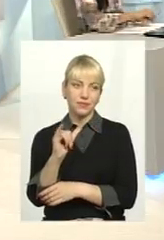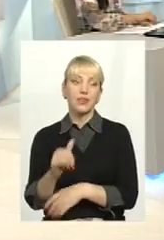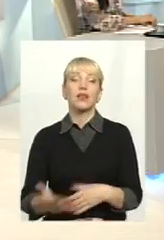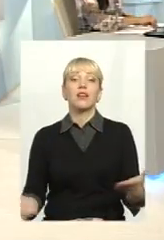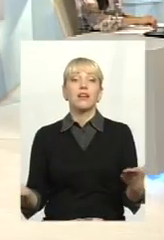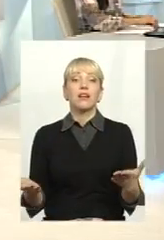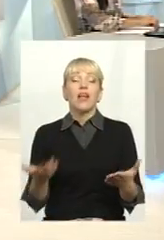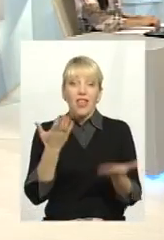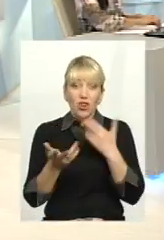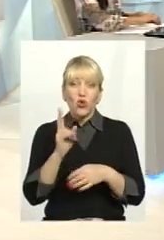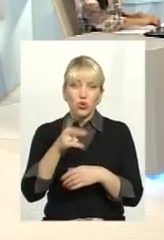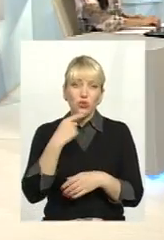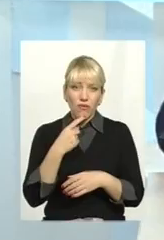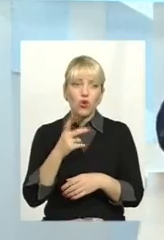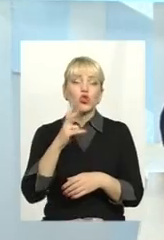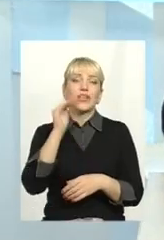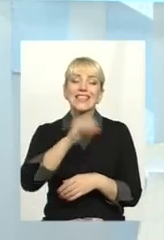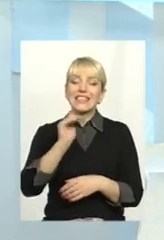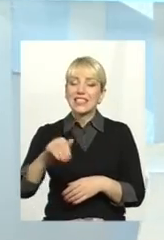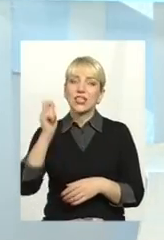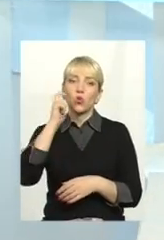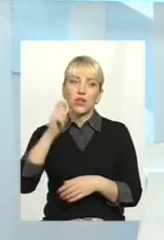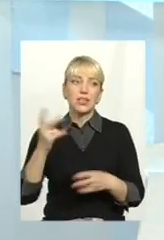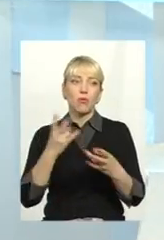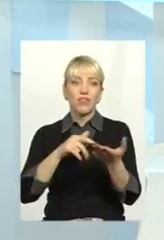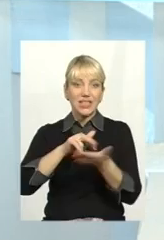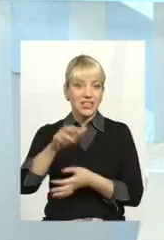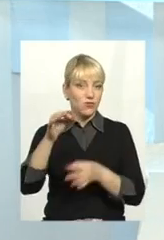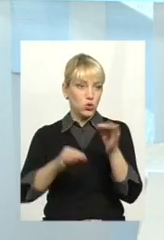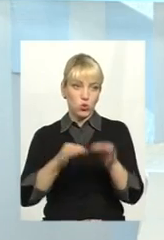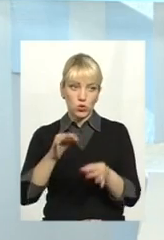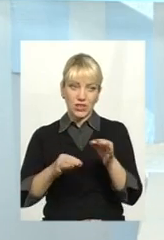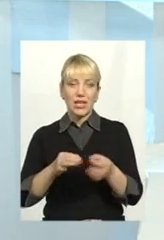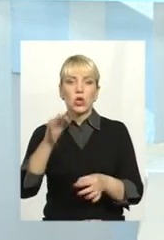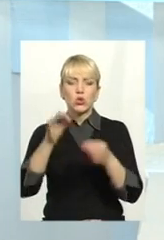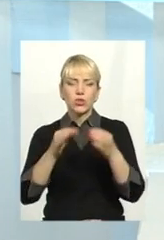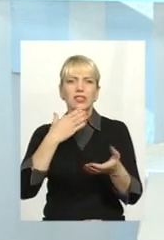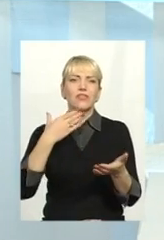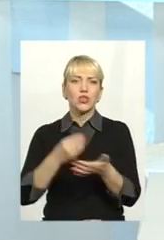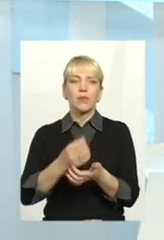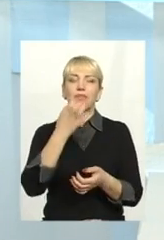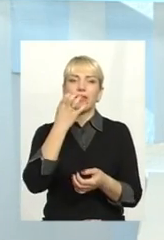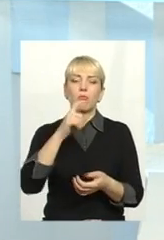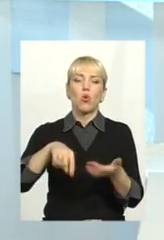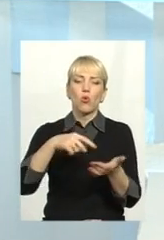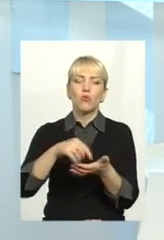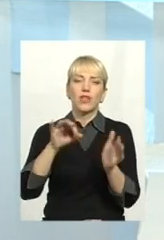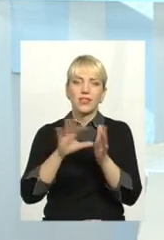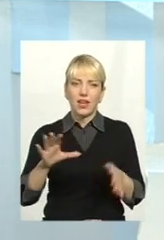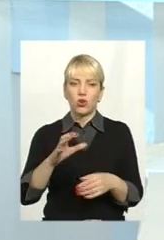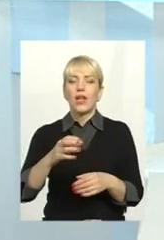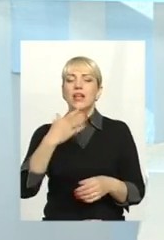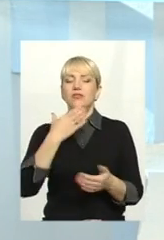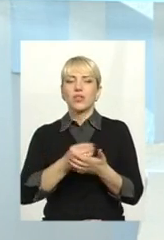Якщо хтось каже, що тисячі українців мають йти в суд судитися із своїм теплокомуненерго, із своїм